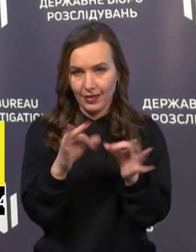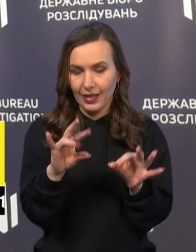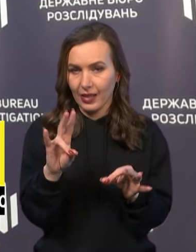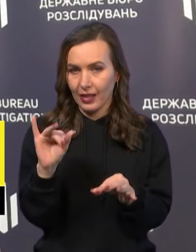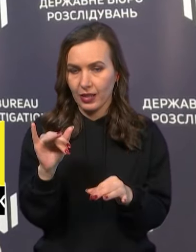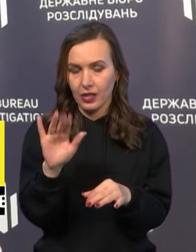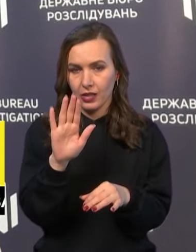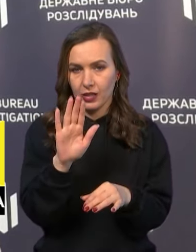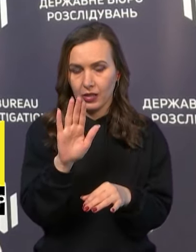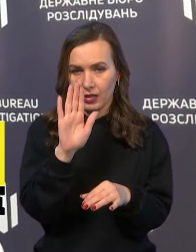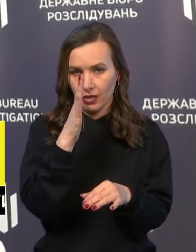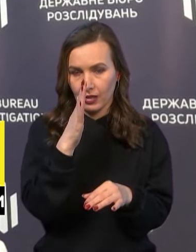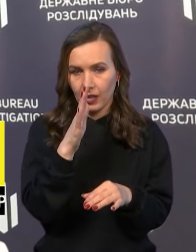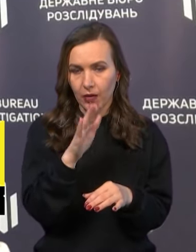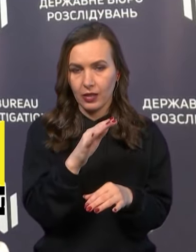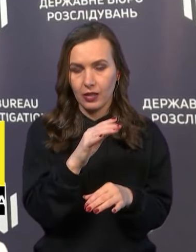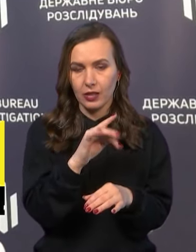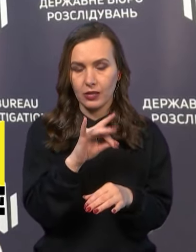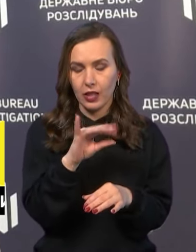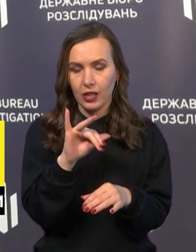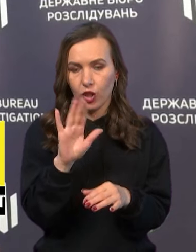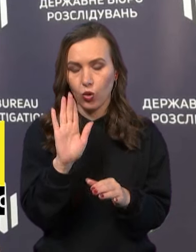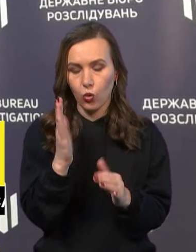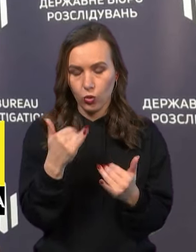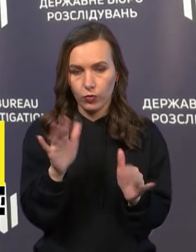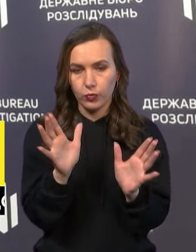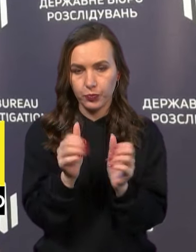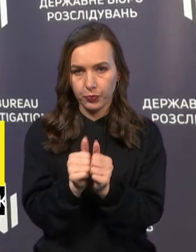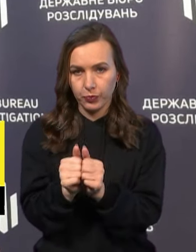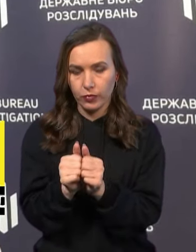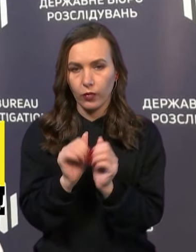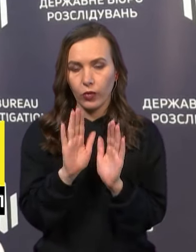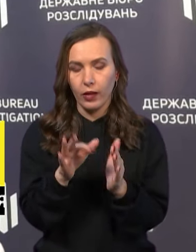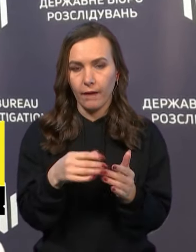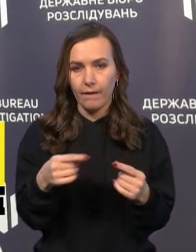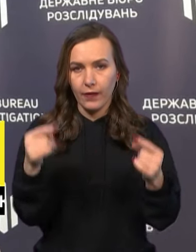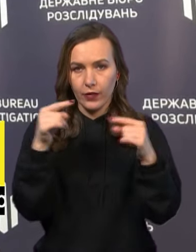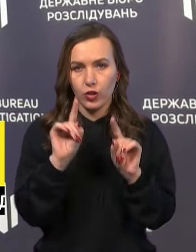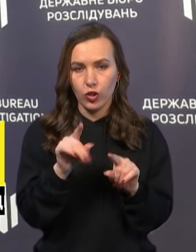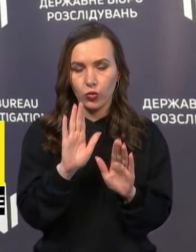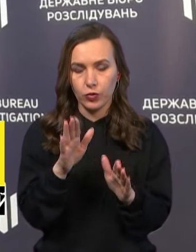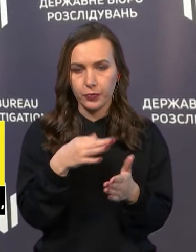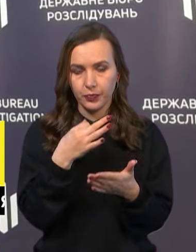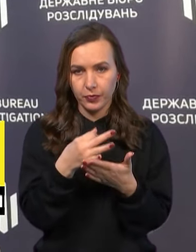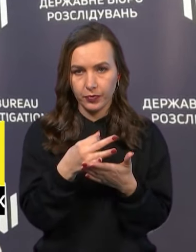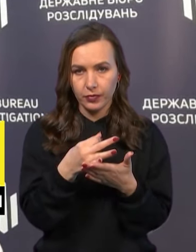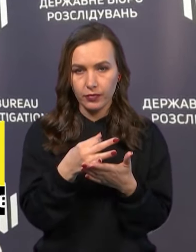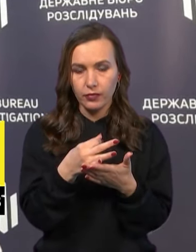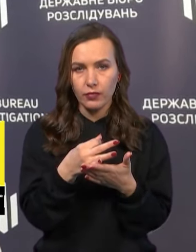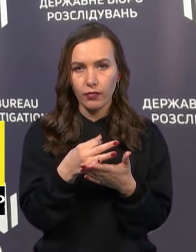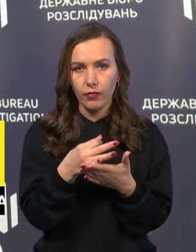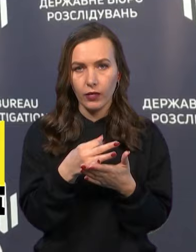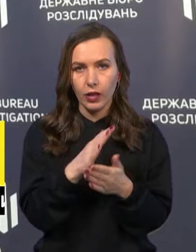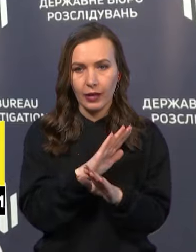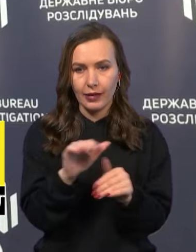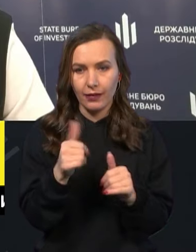зрадники, вони вже виявляються, будуть виявлятися і, відповідно, вони також понесуть відповідальність. Не